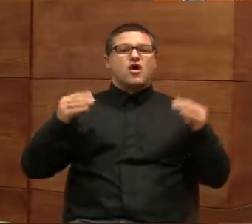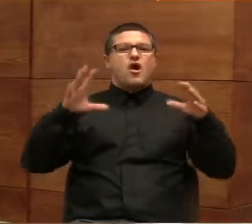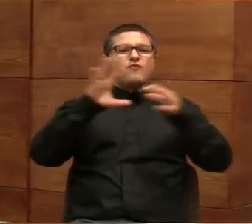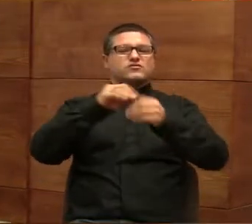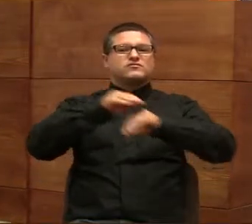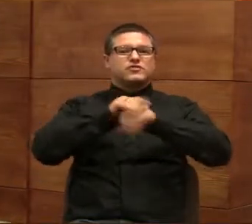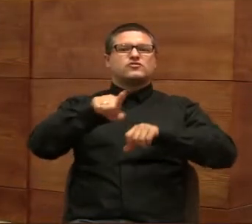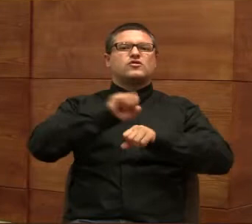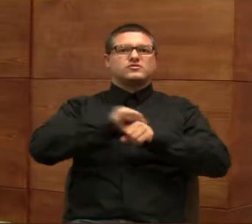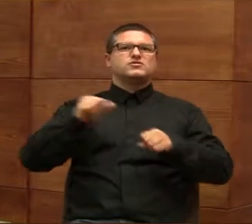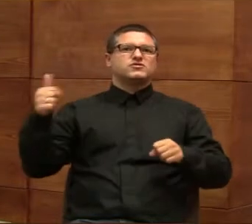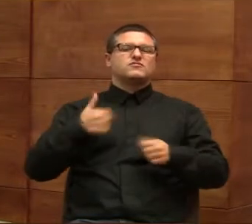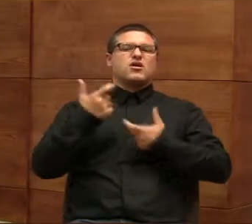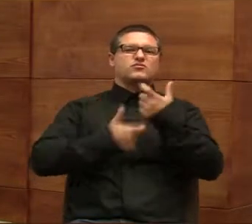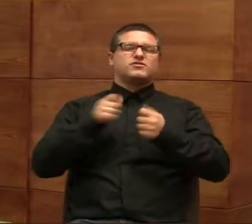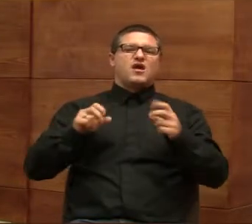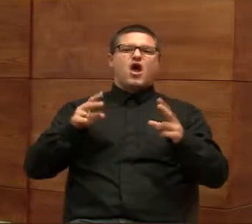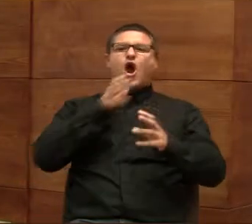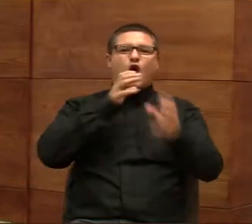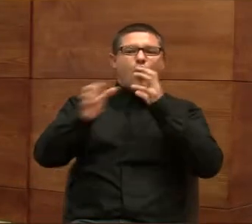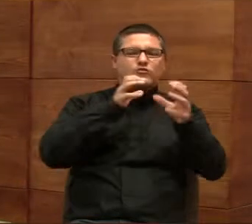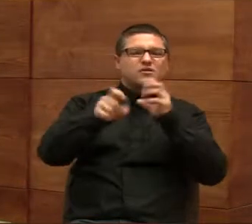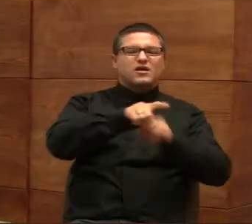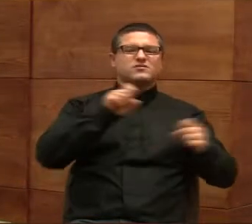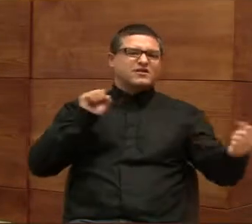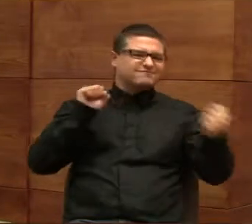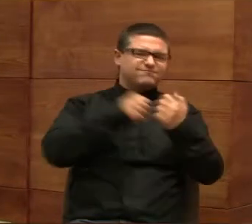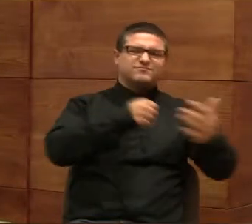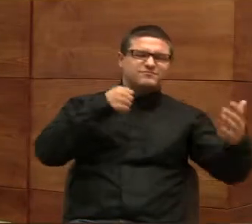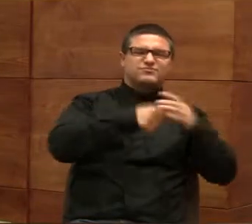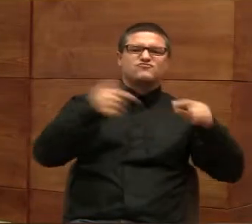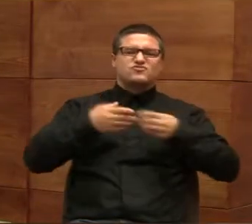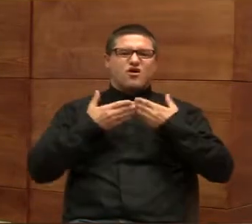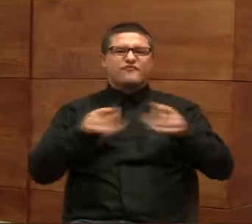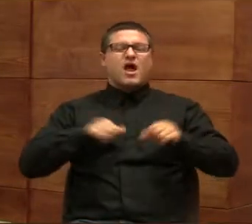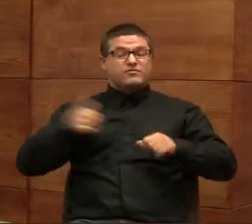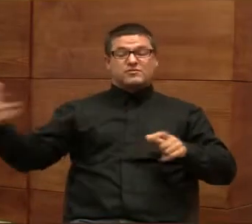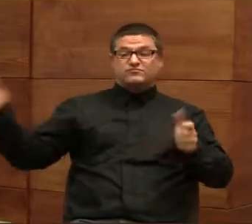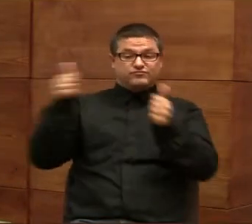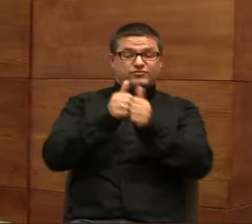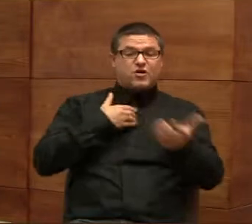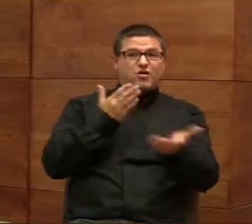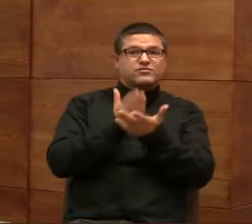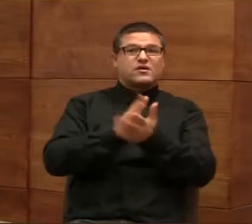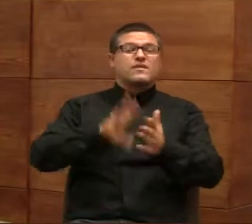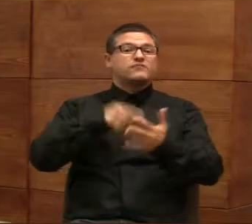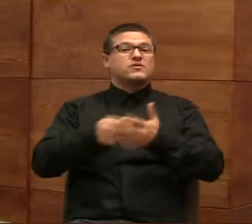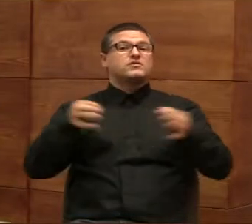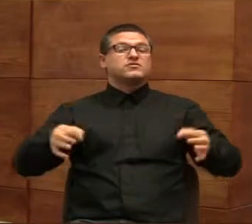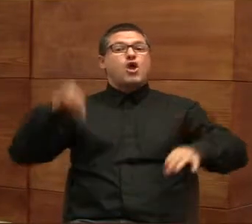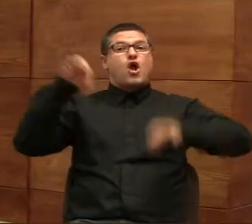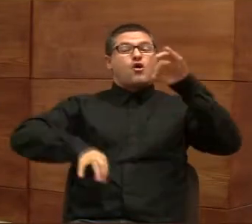razem z tych partnerskich, to oczywiście trzeba pokonać tę warierę w komunikowaniu. Wszędzie muszą nam towarzyszyć właśnie osoby wspierające, choćby nawet jak taka dzisiejsza